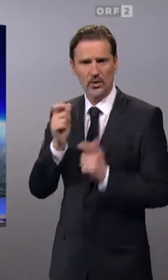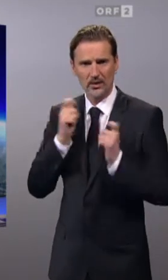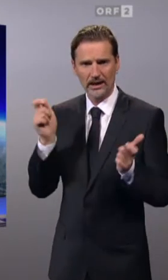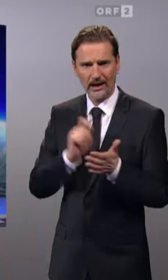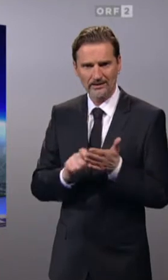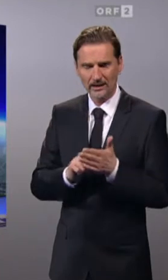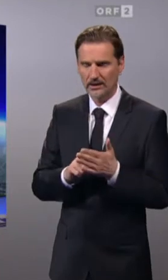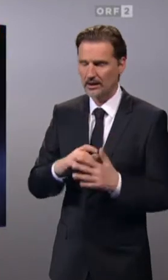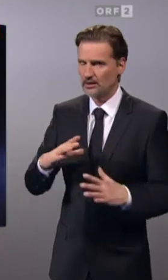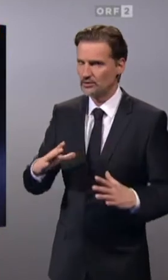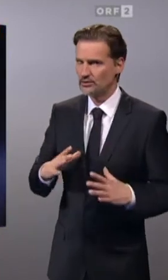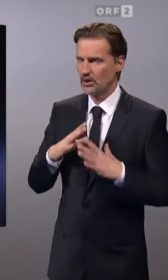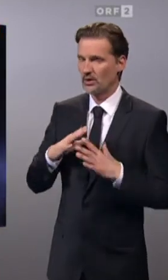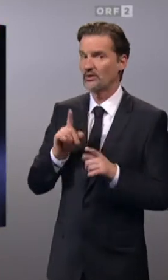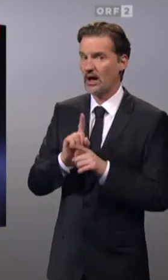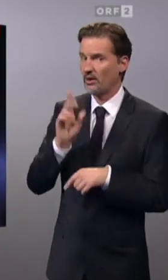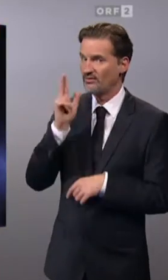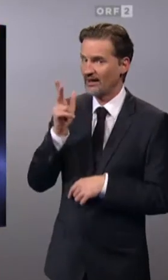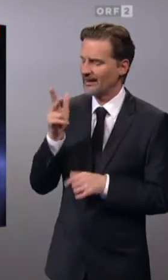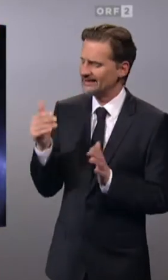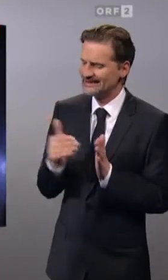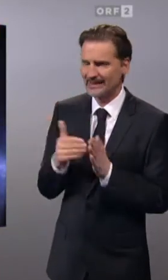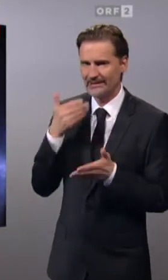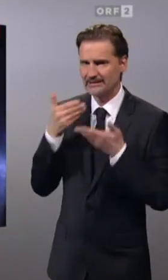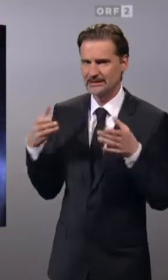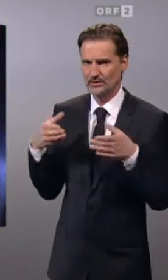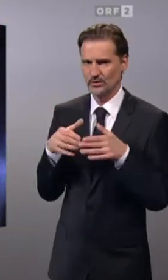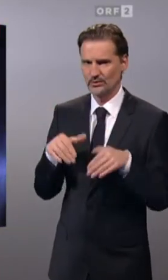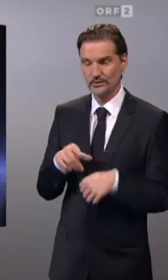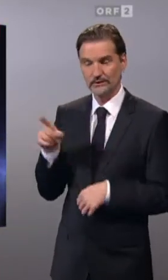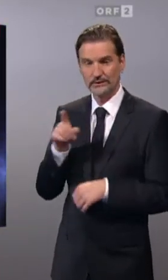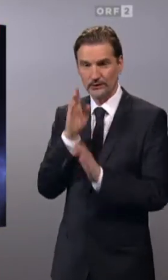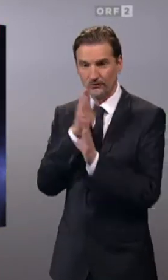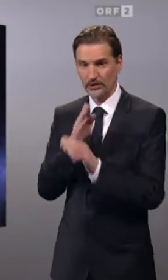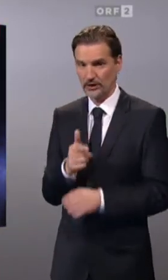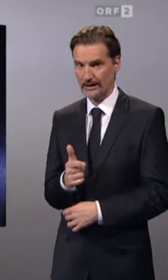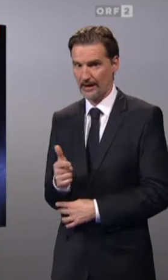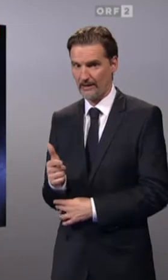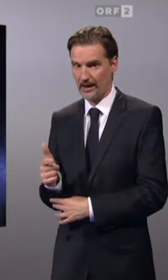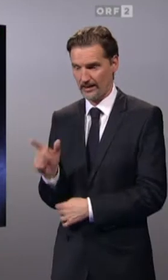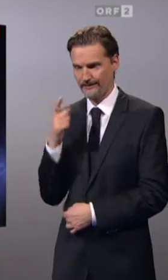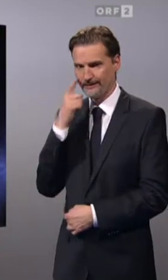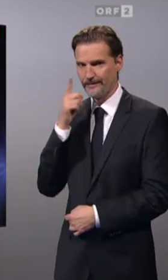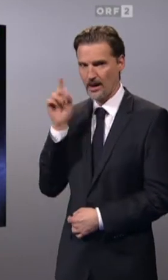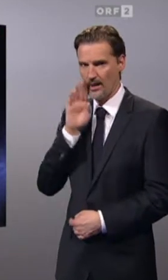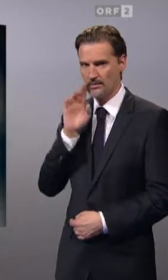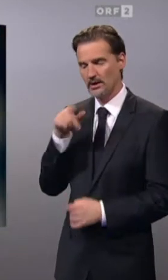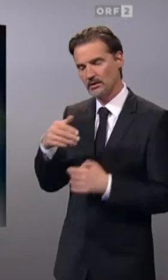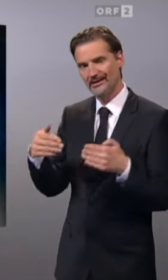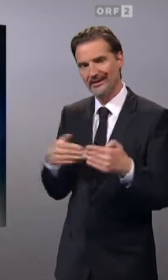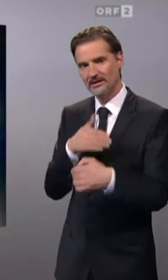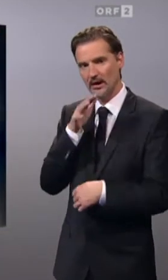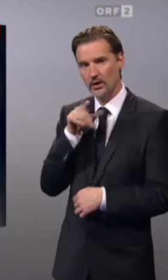-Sicherheitsrats. Mit versteckter Kamera drehen die Reporter diese Szenen in Libyen. In einem Hinterhof werden